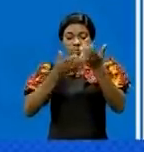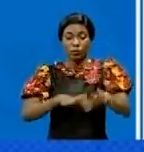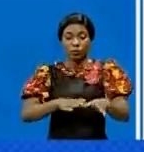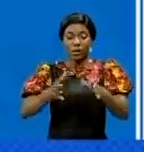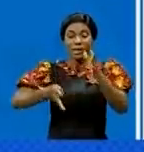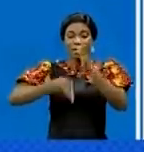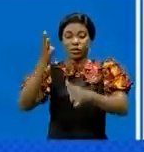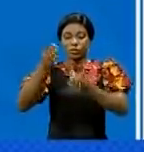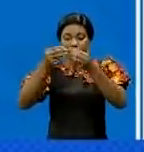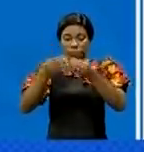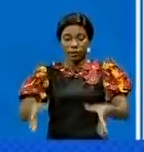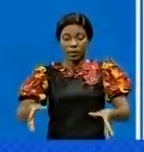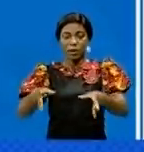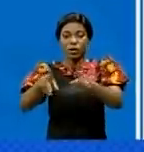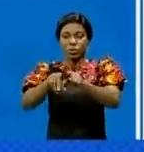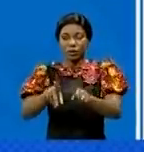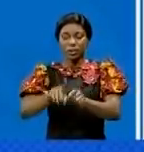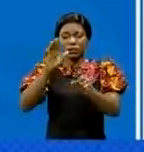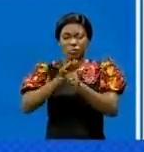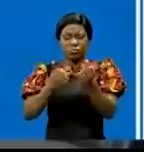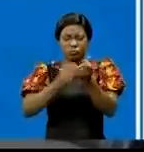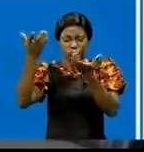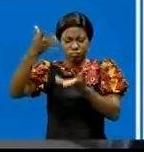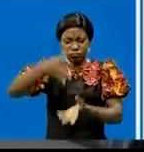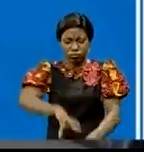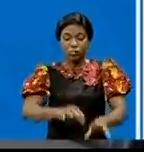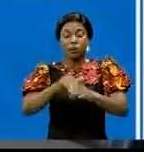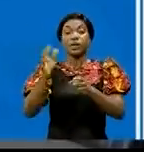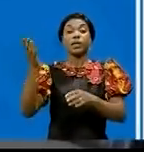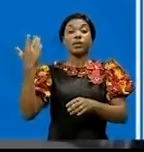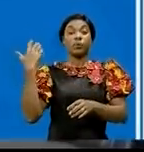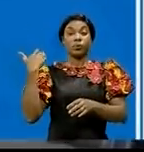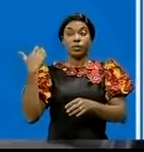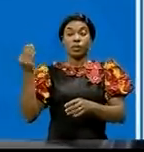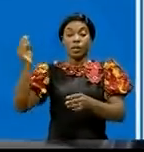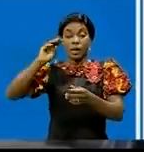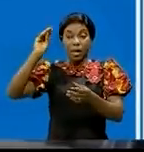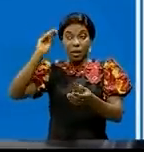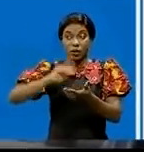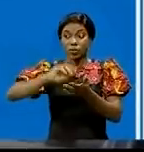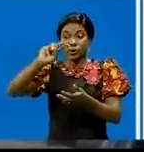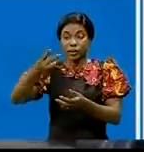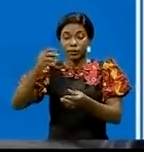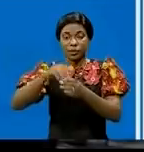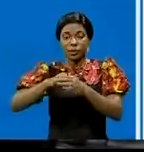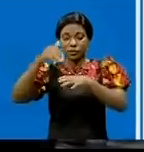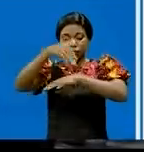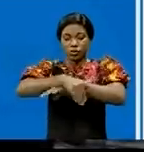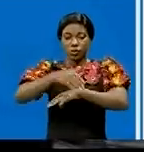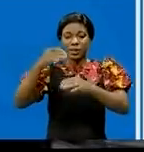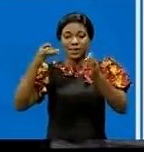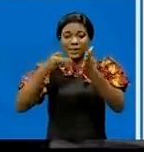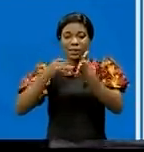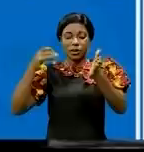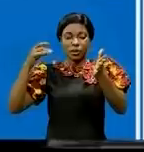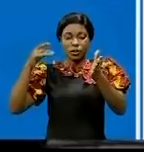rescapés et toute une cargaison engloutie. Le second accident est survenu dans la nuit du 7 au 8 juin